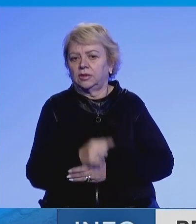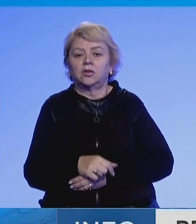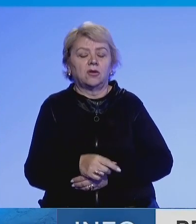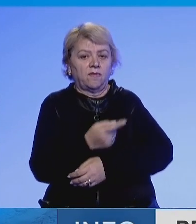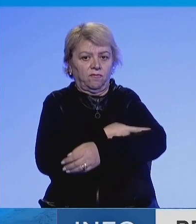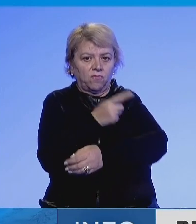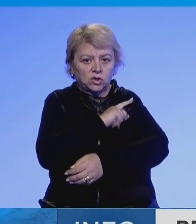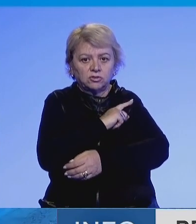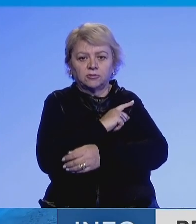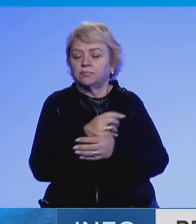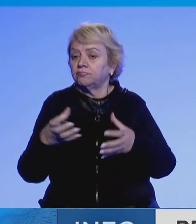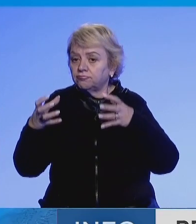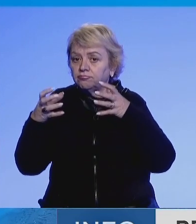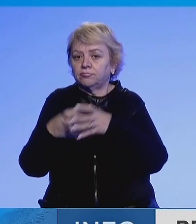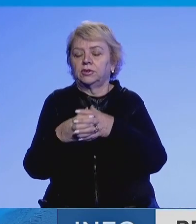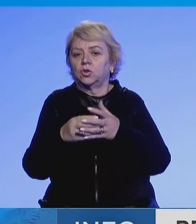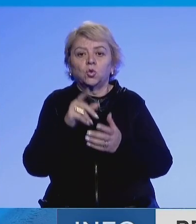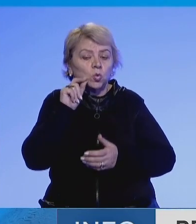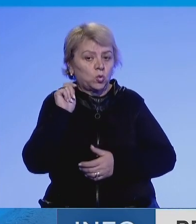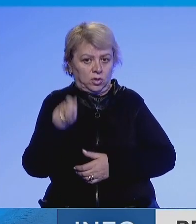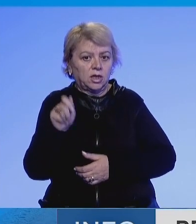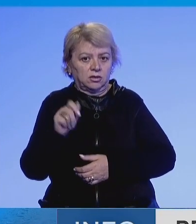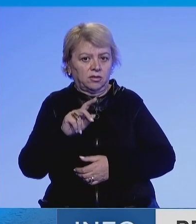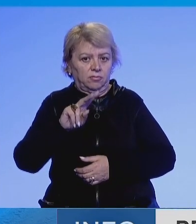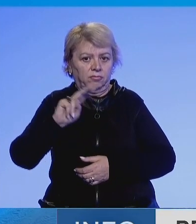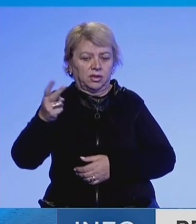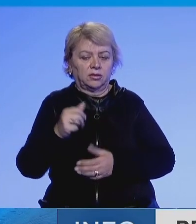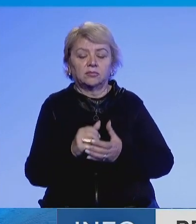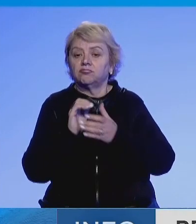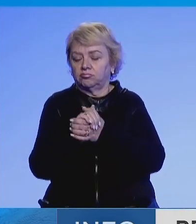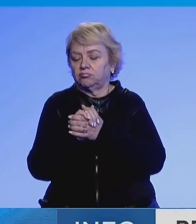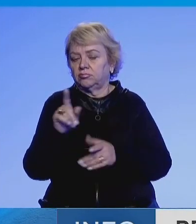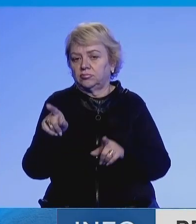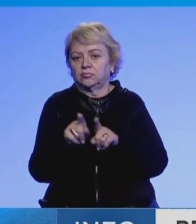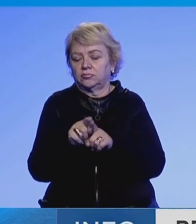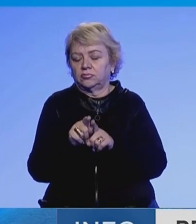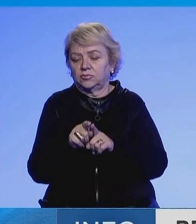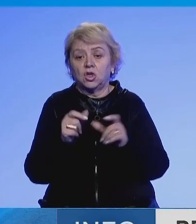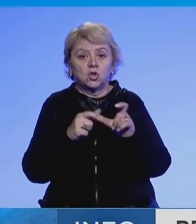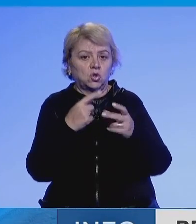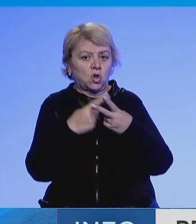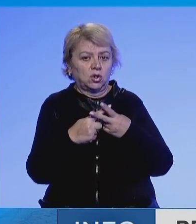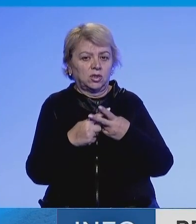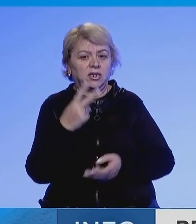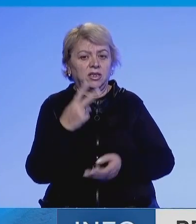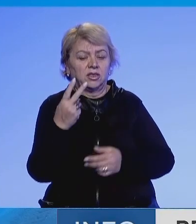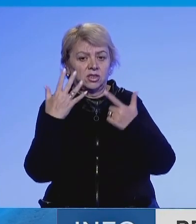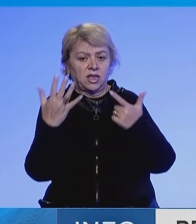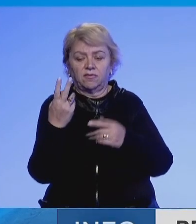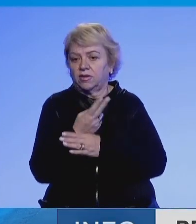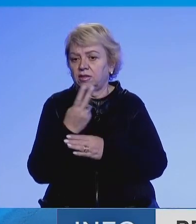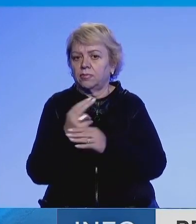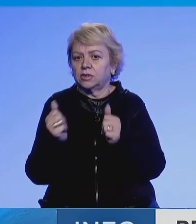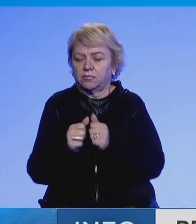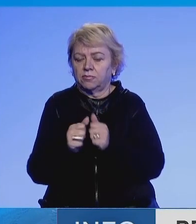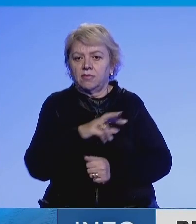forcojnë unitetin dhe vendos shmërin e Ukrajinës dhe partnerëve të salë. Scholz po fliste ndërsa lideret e 27 vendeve të bashkimit e Europian